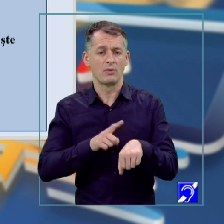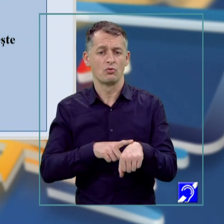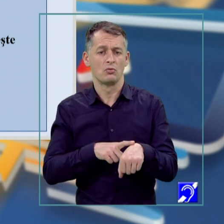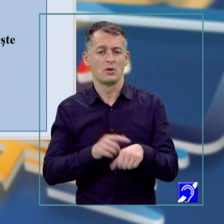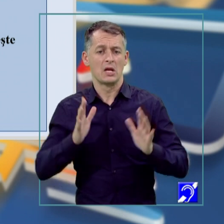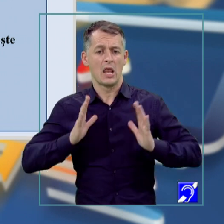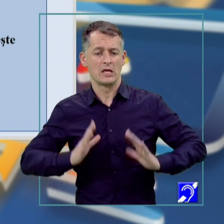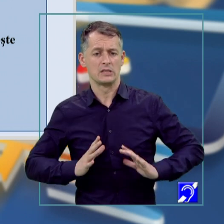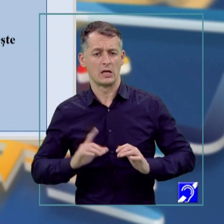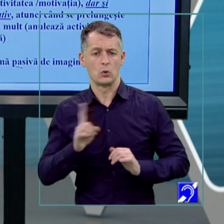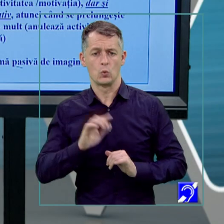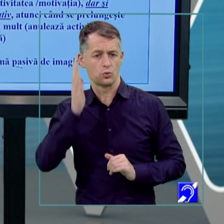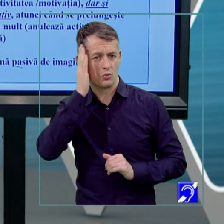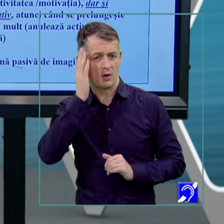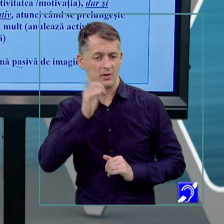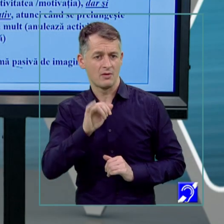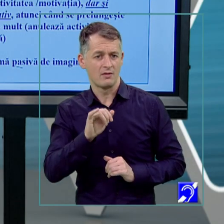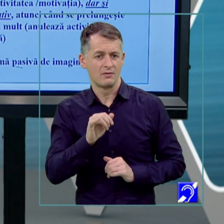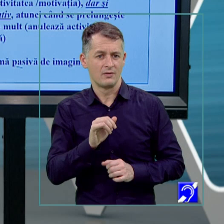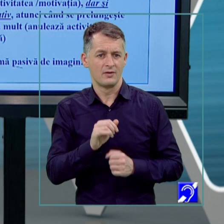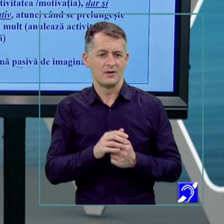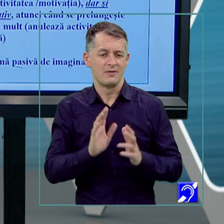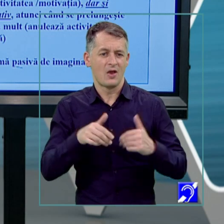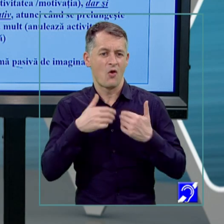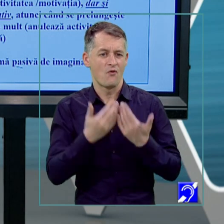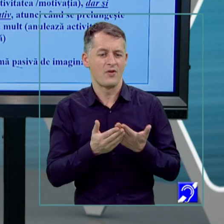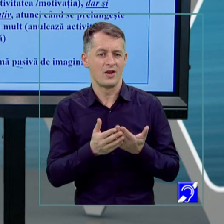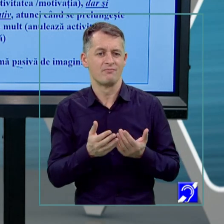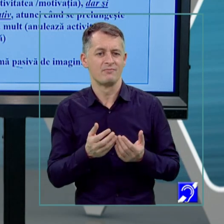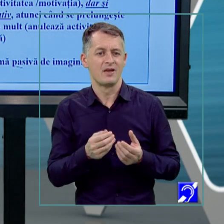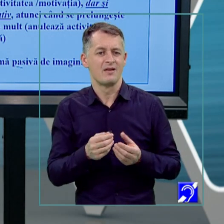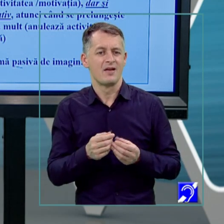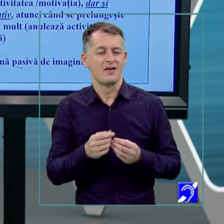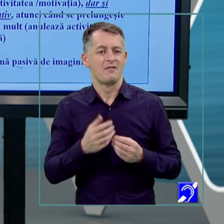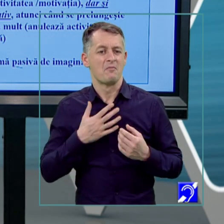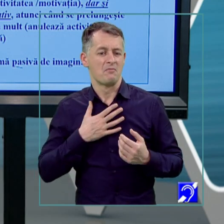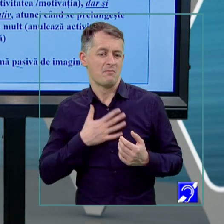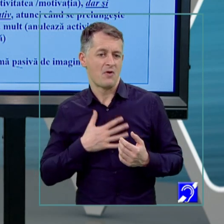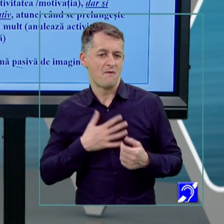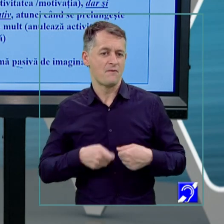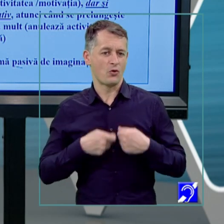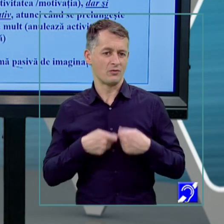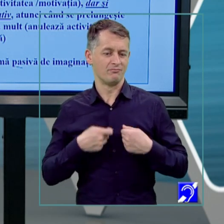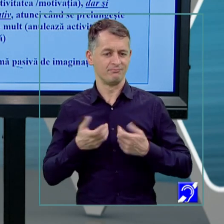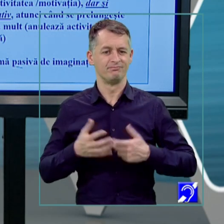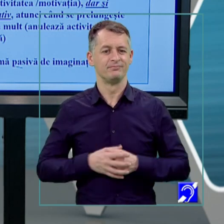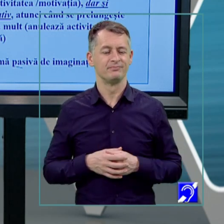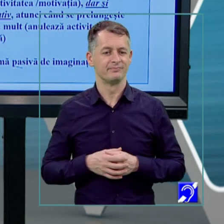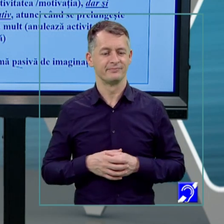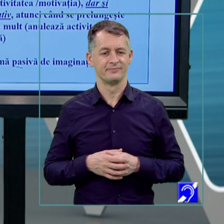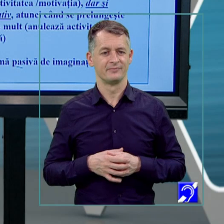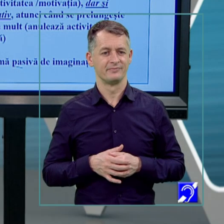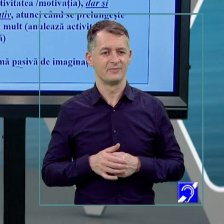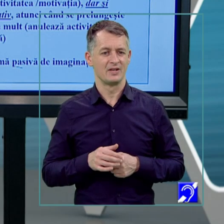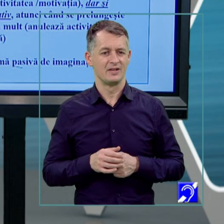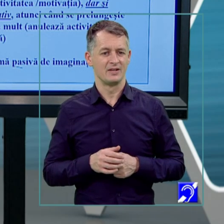pozitiv pentru că aduce o formă de confort omul realizându-și în mod fictiv dorințe, eu știu lucruri pe care